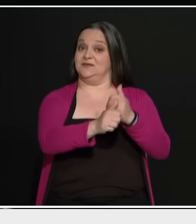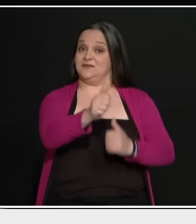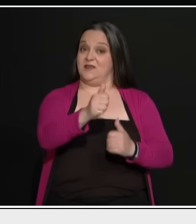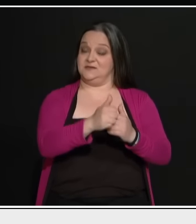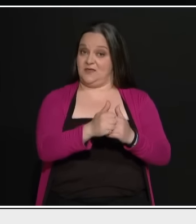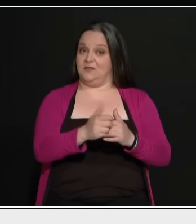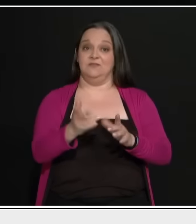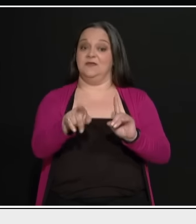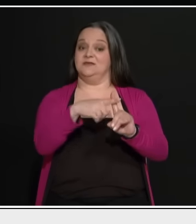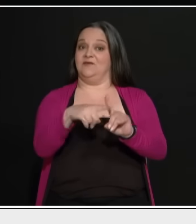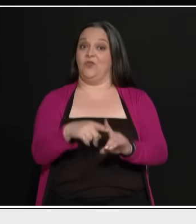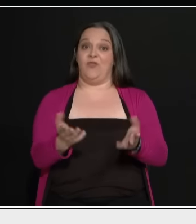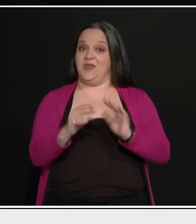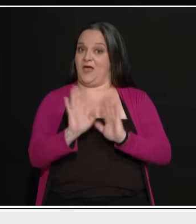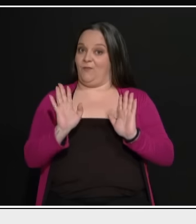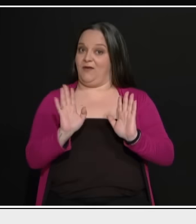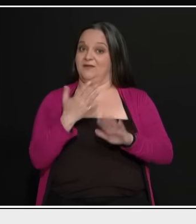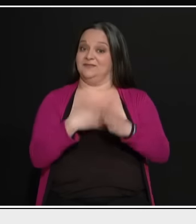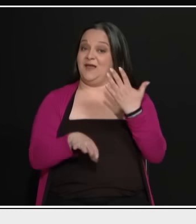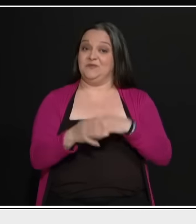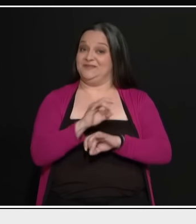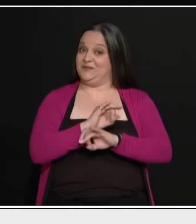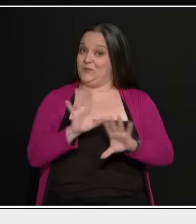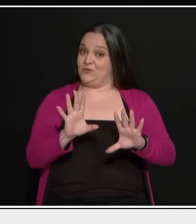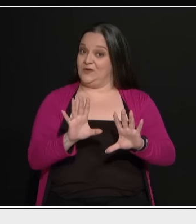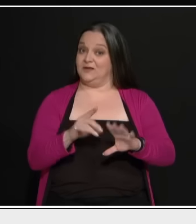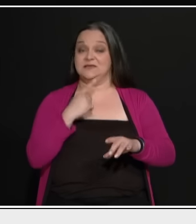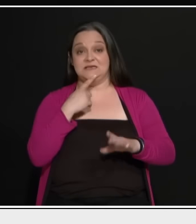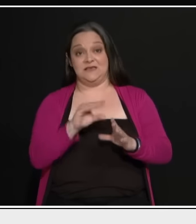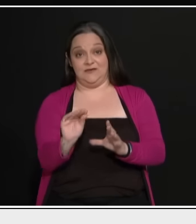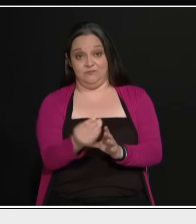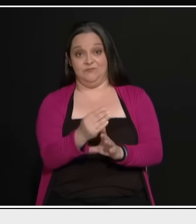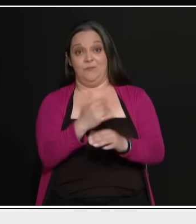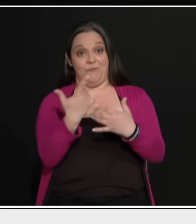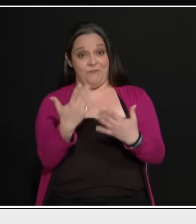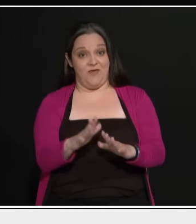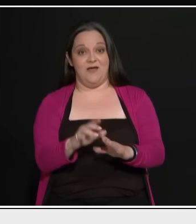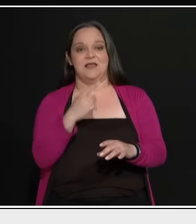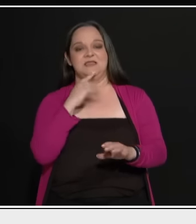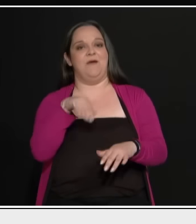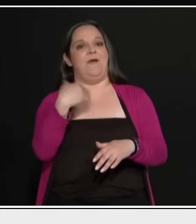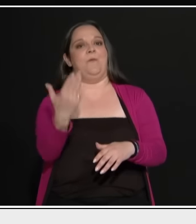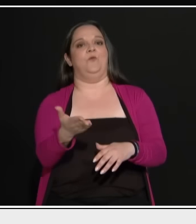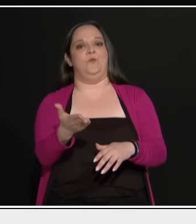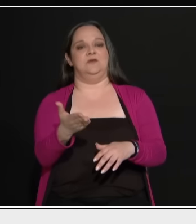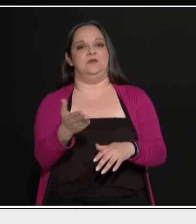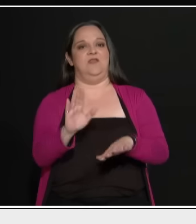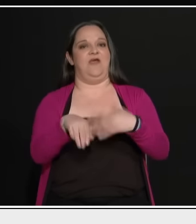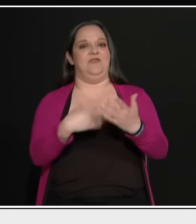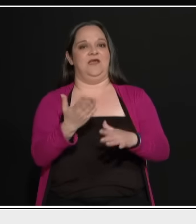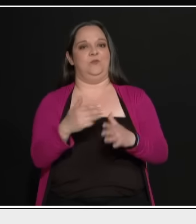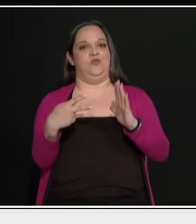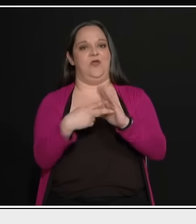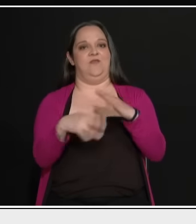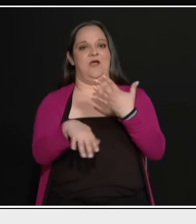κοπιάσουνε καθόλου. Εσείς λέτε για τους ήδη εκλεγμένους. Εγώ λέω για τις επόμενες εκλογικές διαδικασίες. Από το 2015